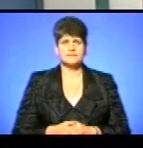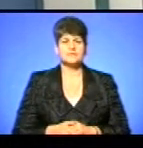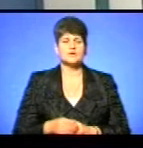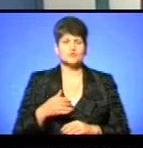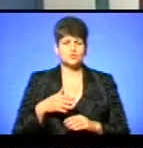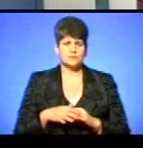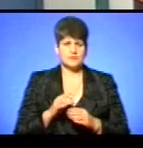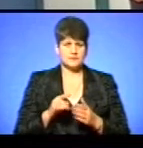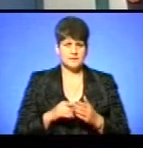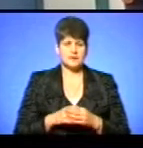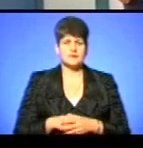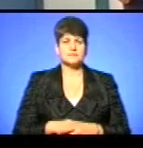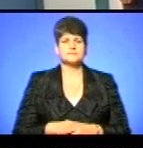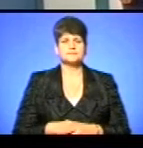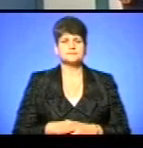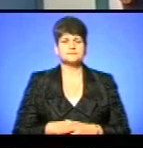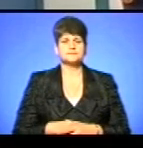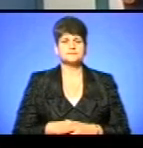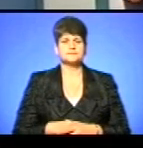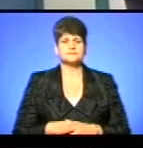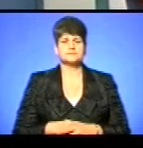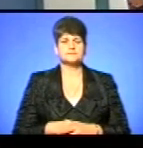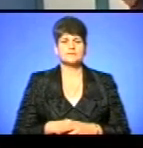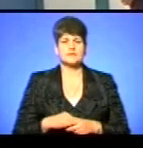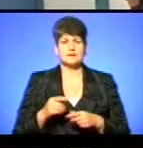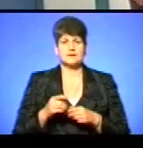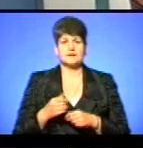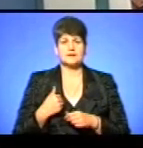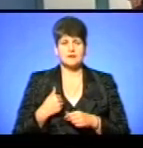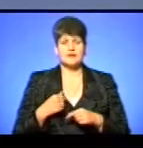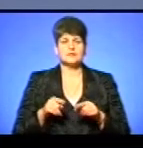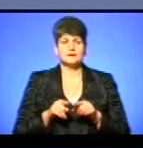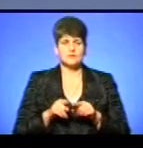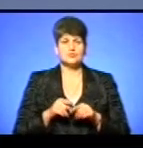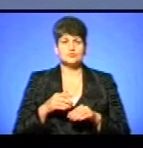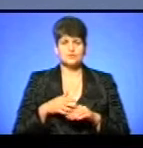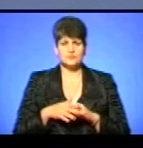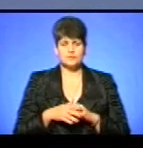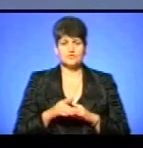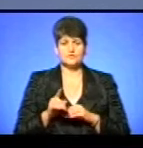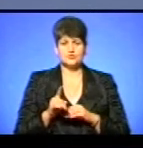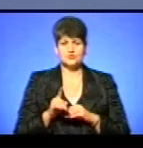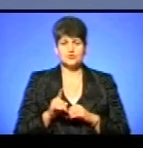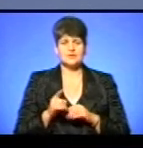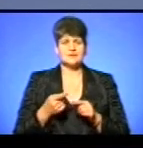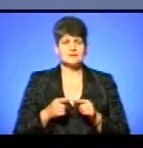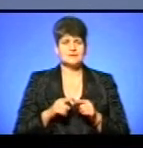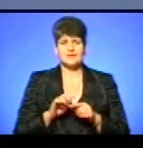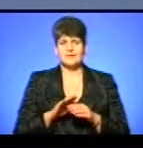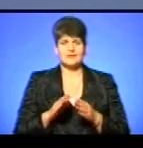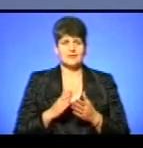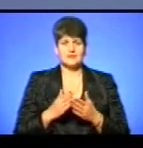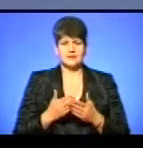запитання, спробуємо дати відповідь. Я також зрозумів, що це не є